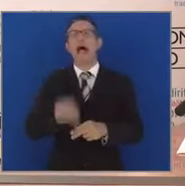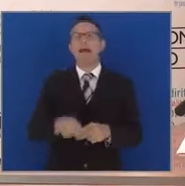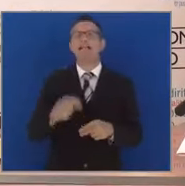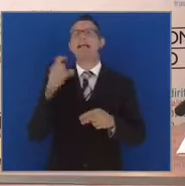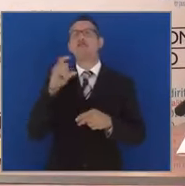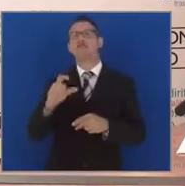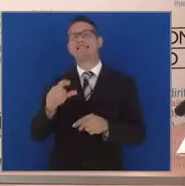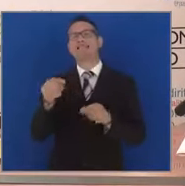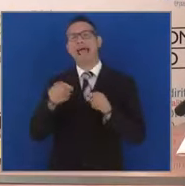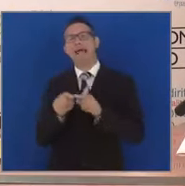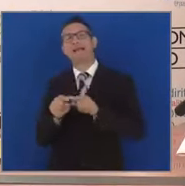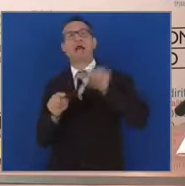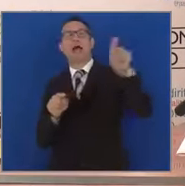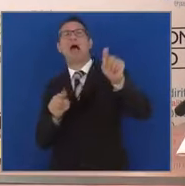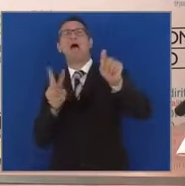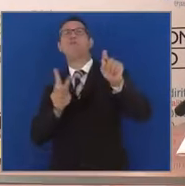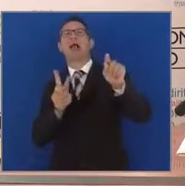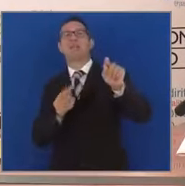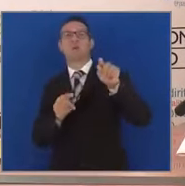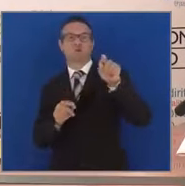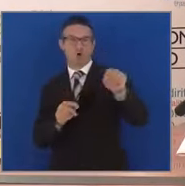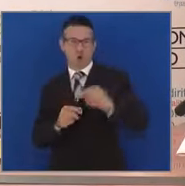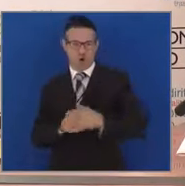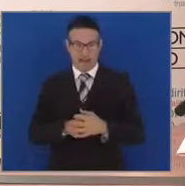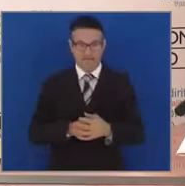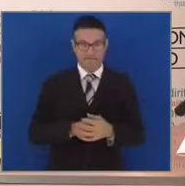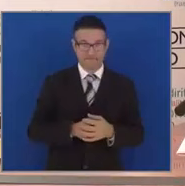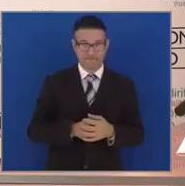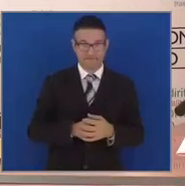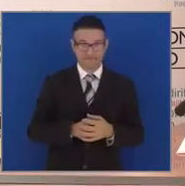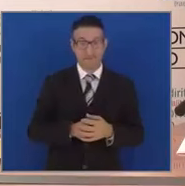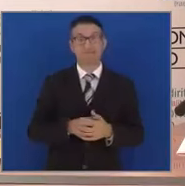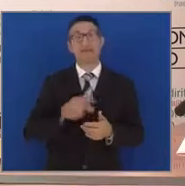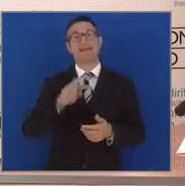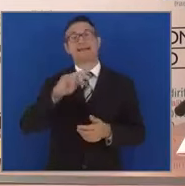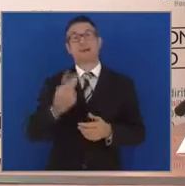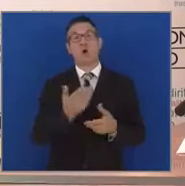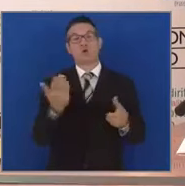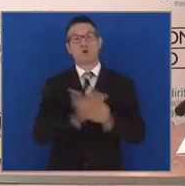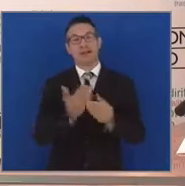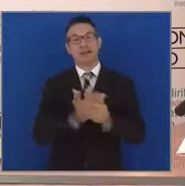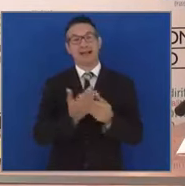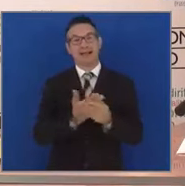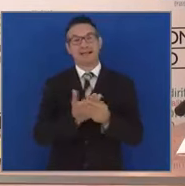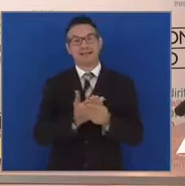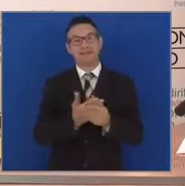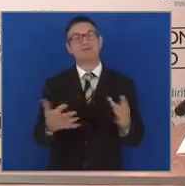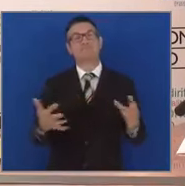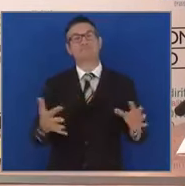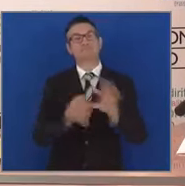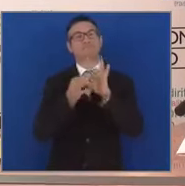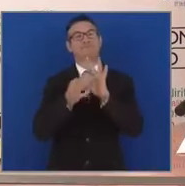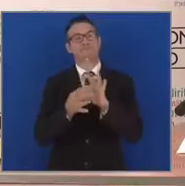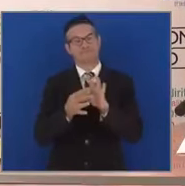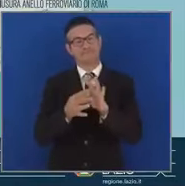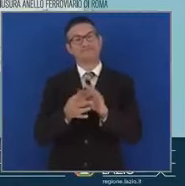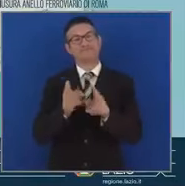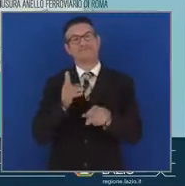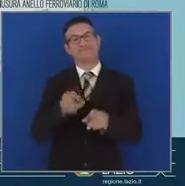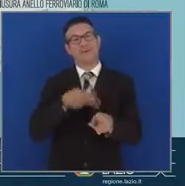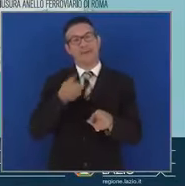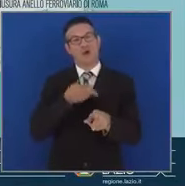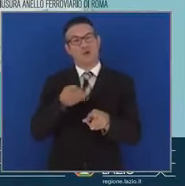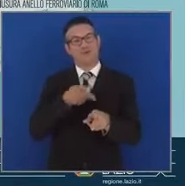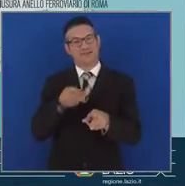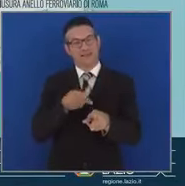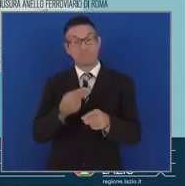Il secondo pacchetto rivoluzionario riguarda quello su ferro. Per Roma è una